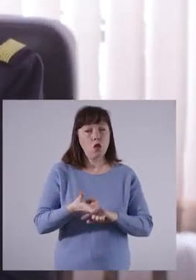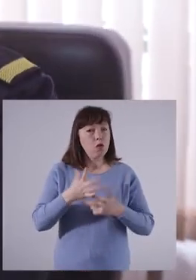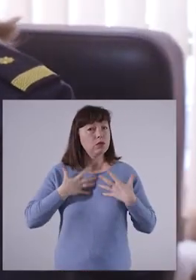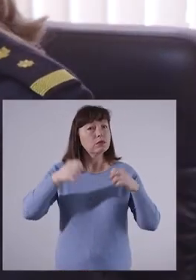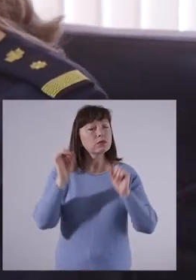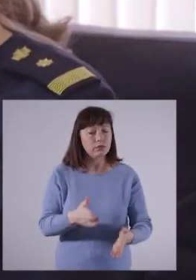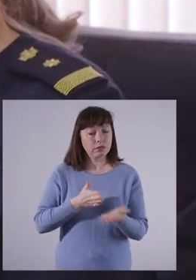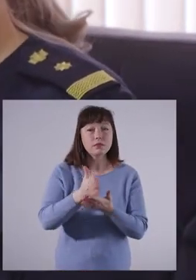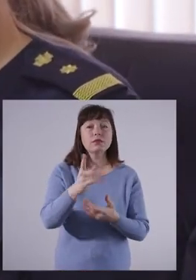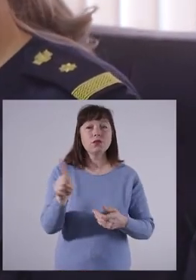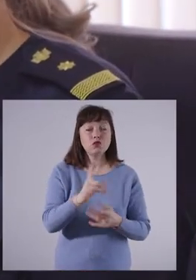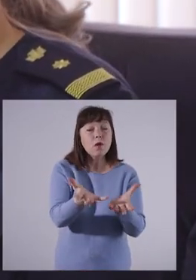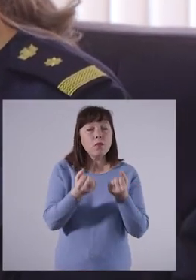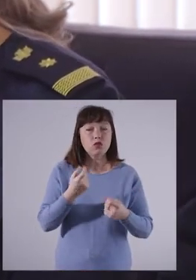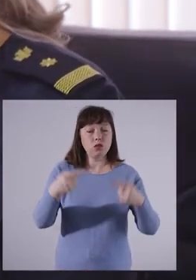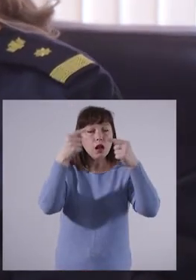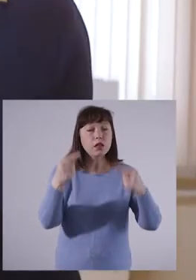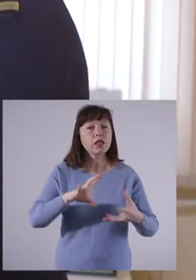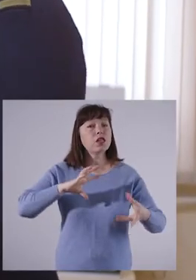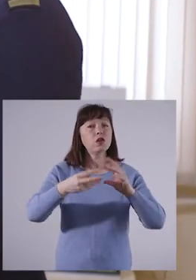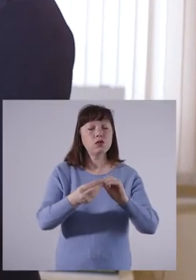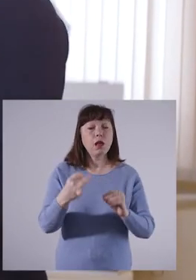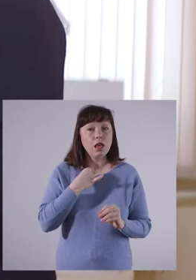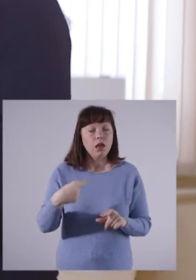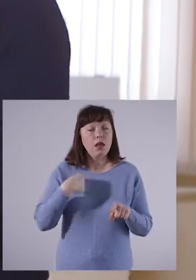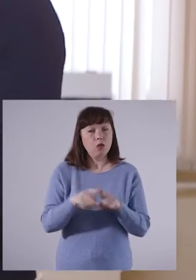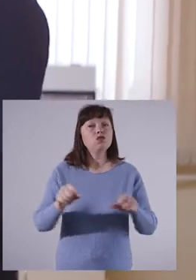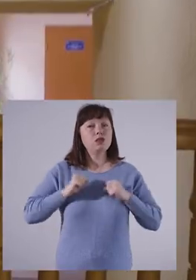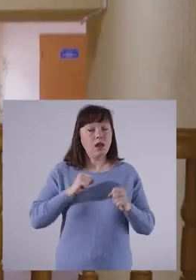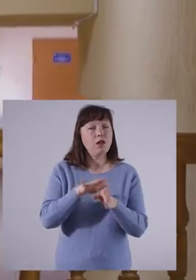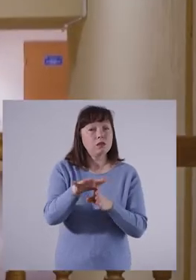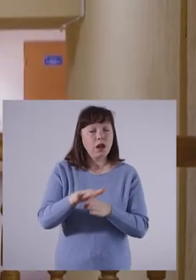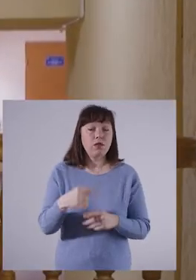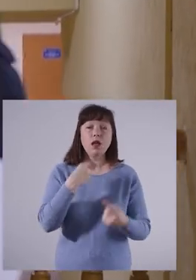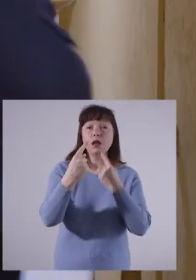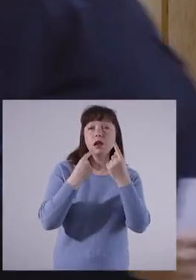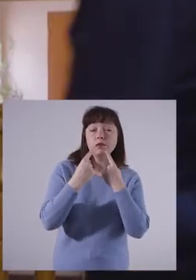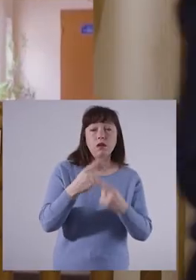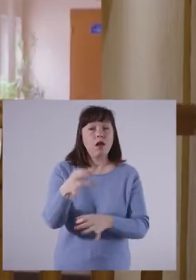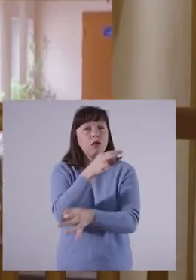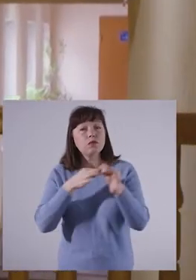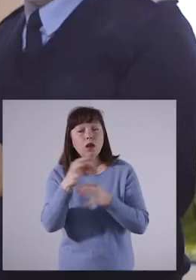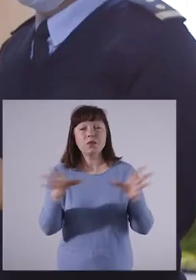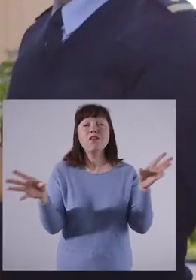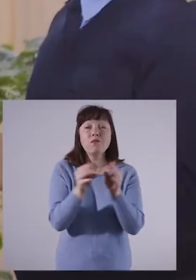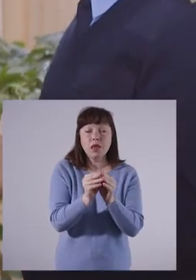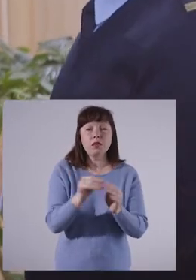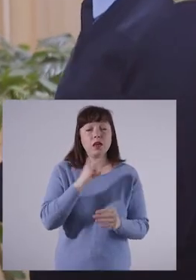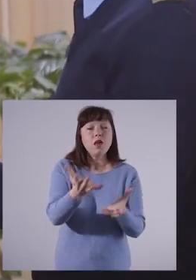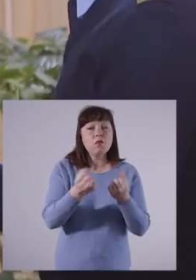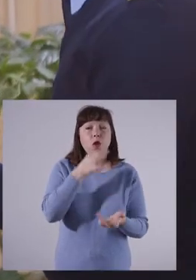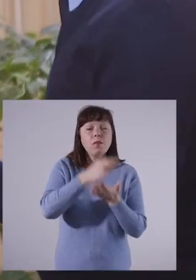dedicată, orientată spre rezultații concrete și mă regăsesc în acest model de lucru. Discutăm, luăm decizii